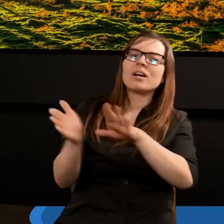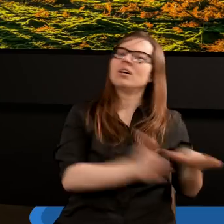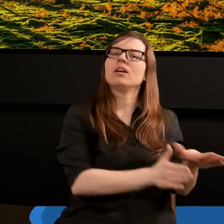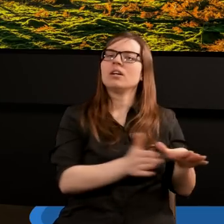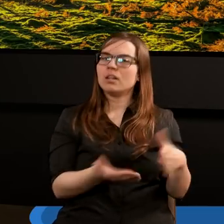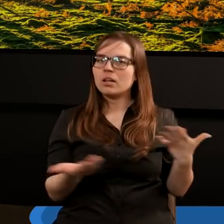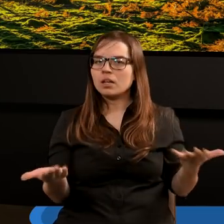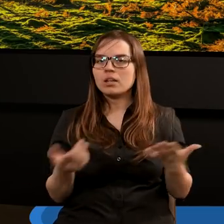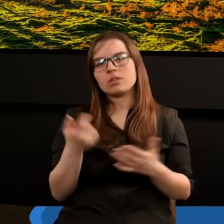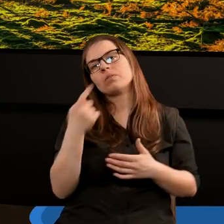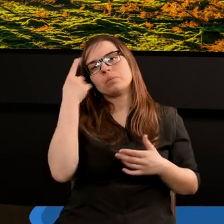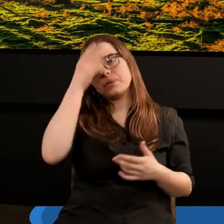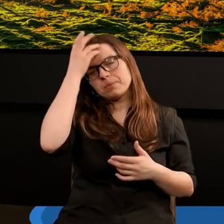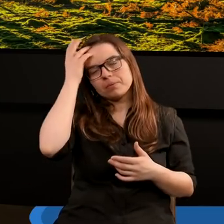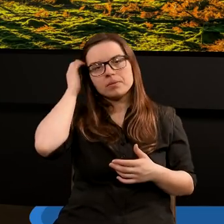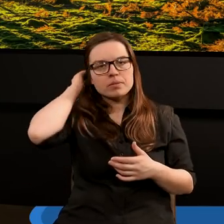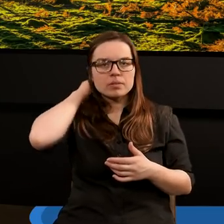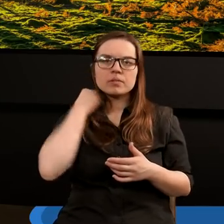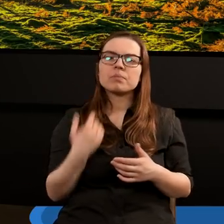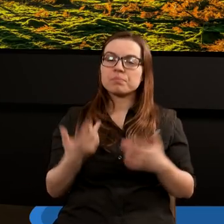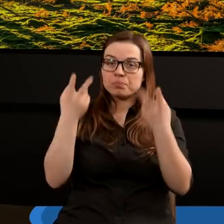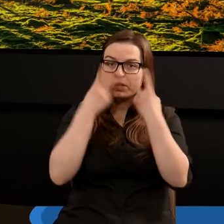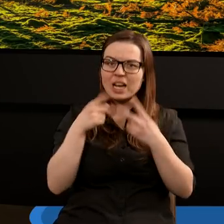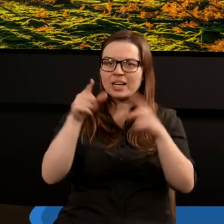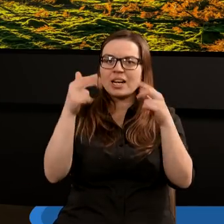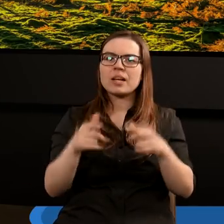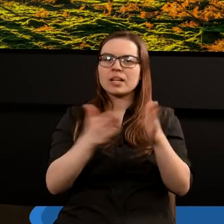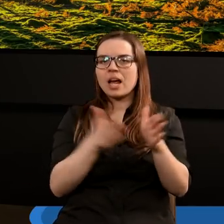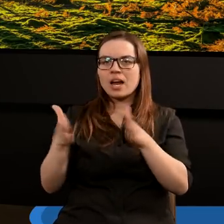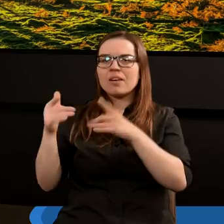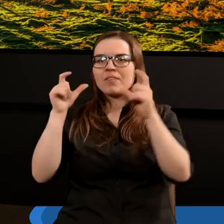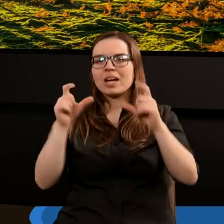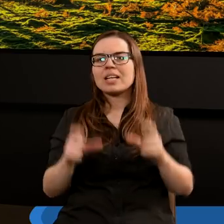Księdze Koheleta w 12 rozdziale. Poprosiłbym, abyśmy otworzyli.